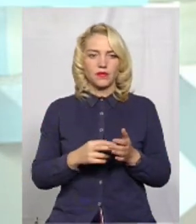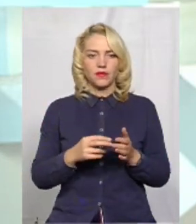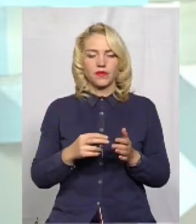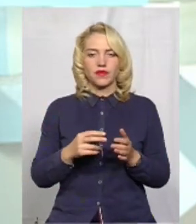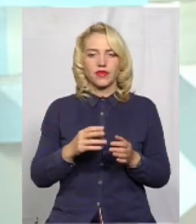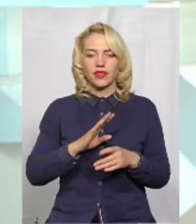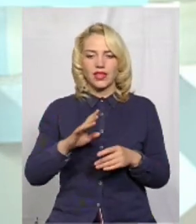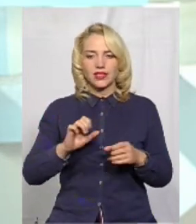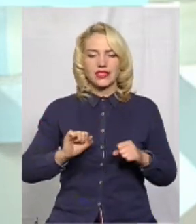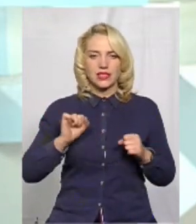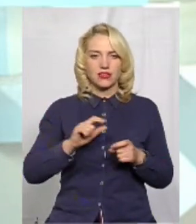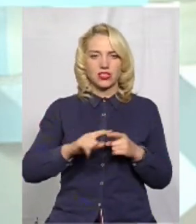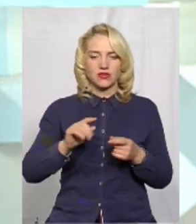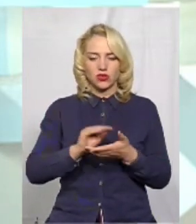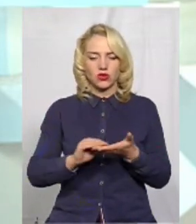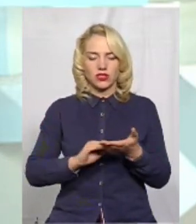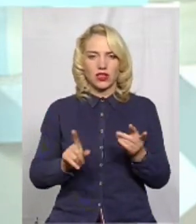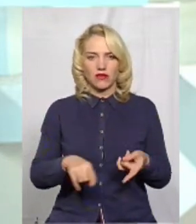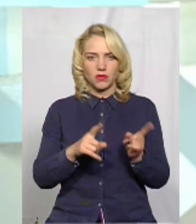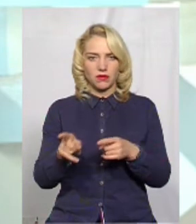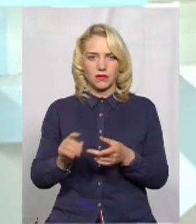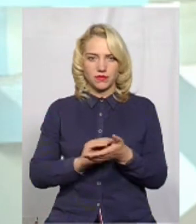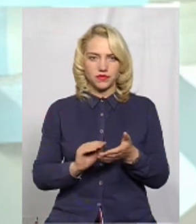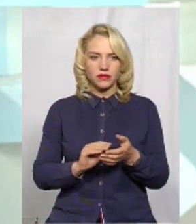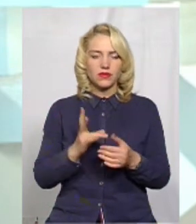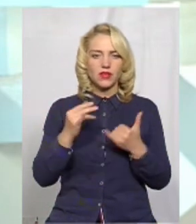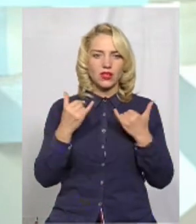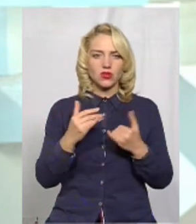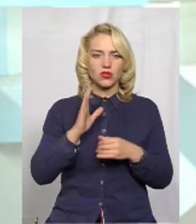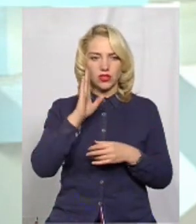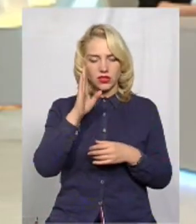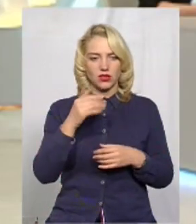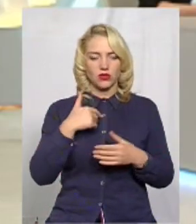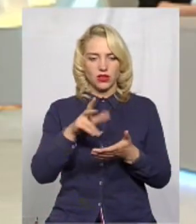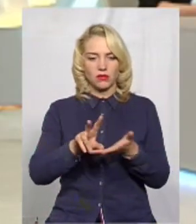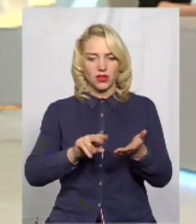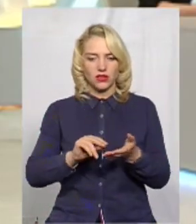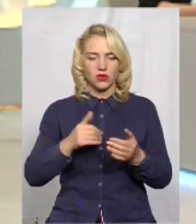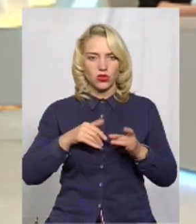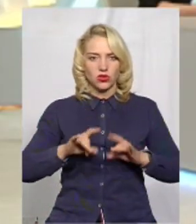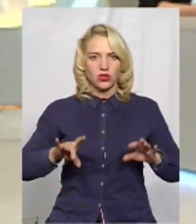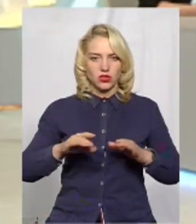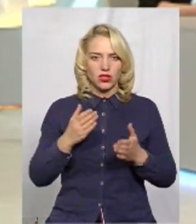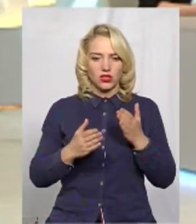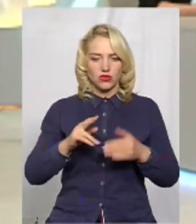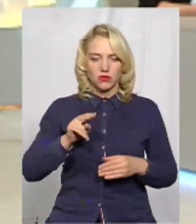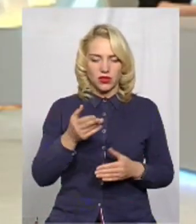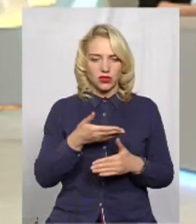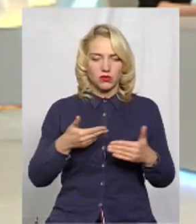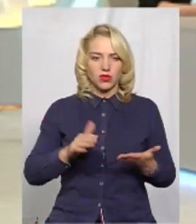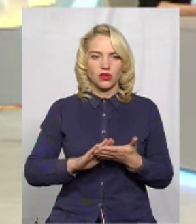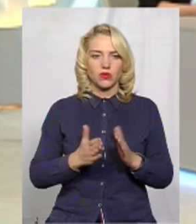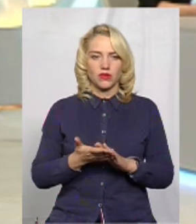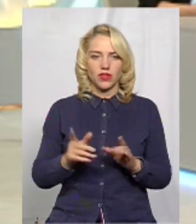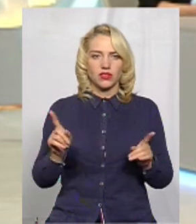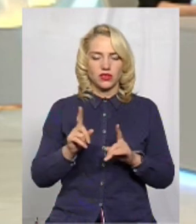переходити так швидко. На сьогодні зранку, для прикладу, сказати, якщо в п'ятницю ми домовлялися, що прийдуть